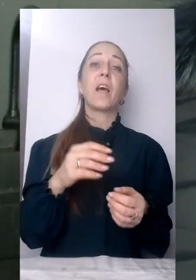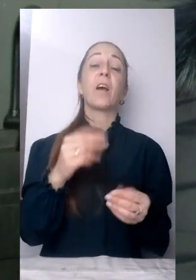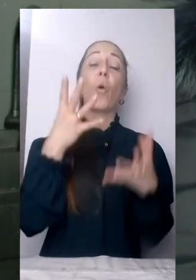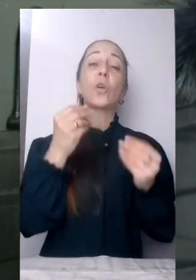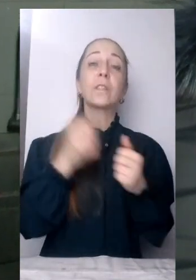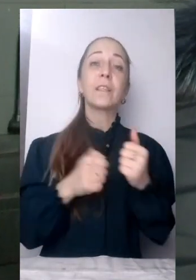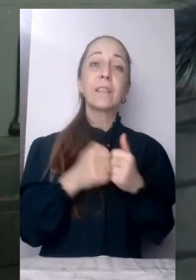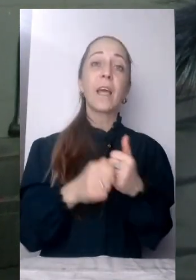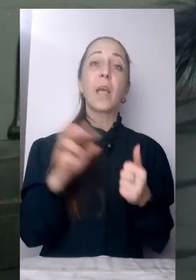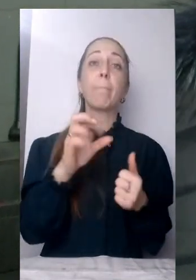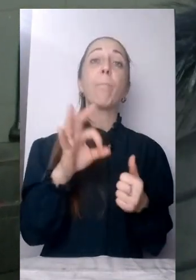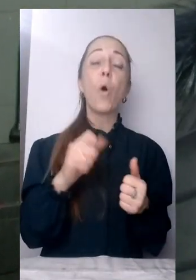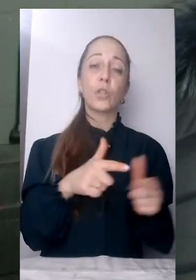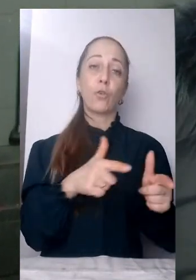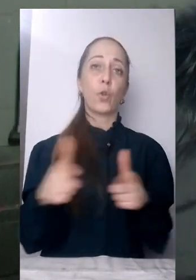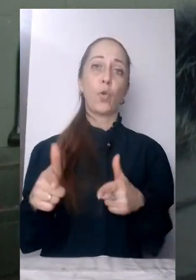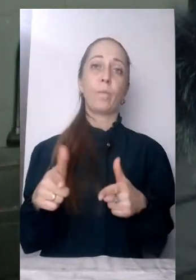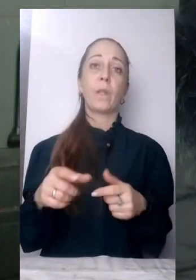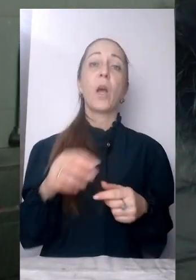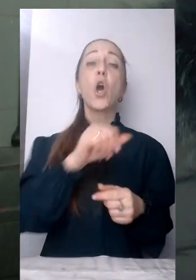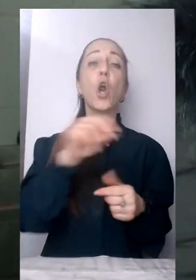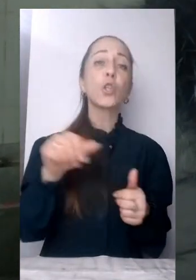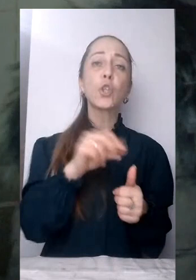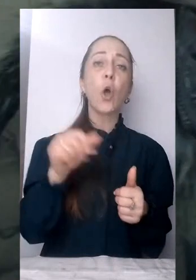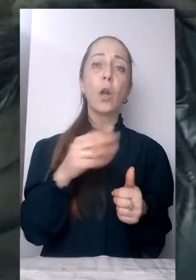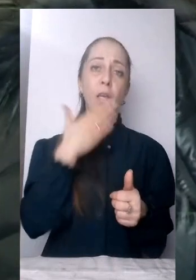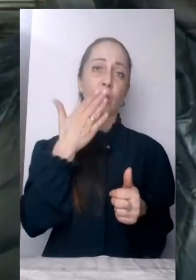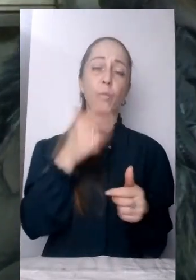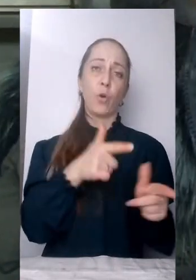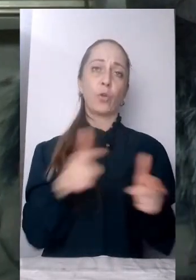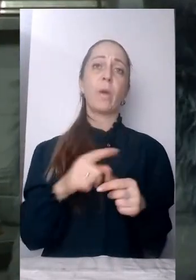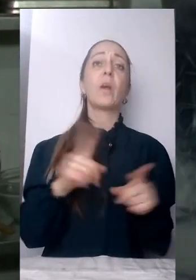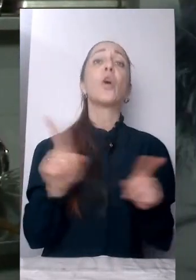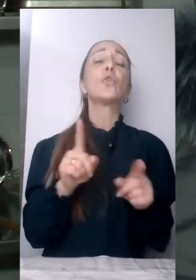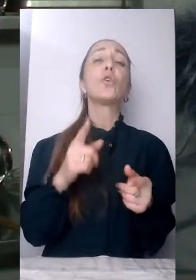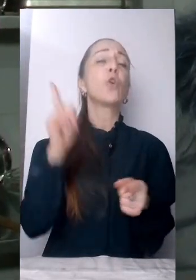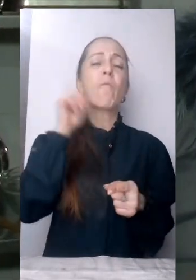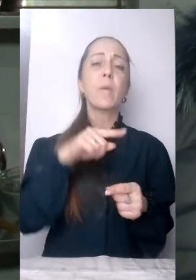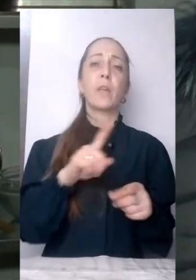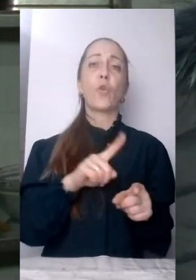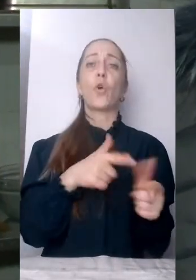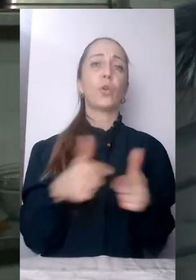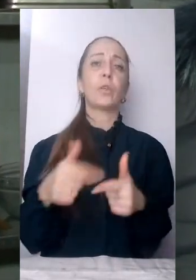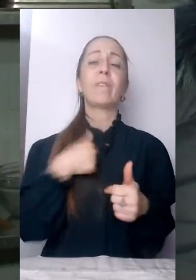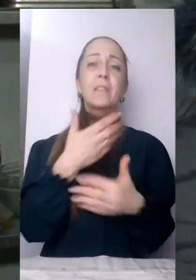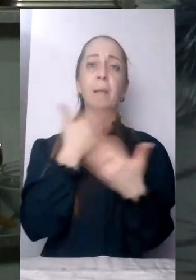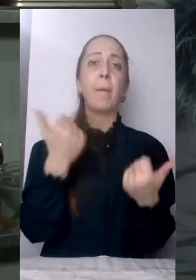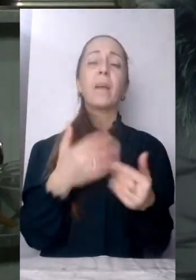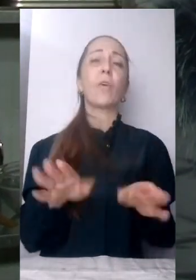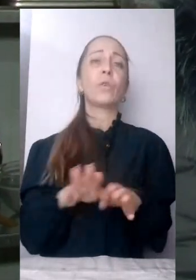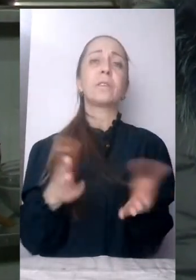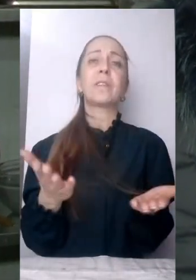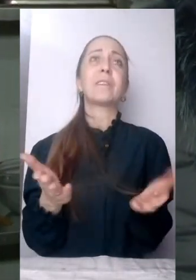готуємо. Росольник готуємо. Все, хто що вміє, то й те готуємо. У нас немає якогось такого. Хто